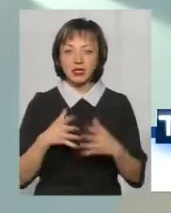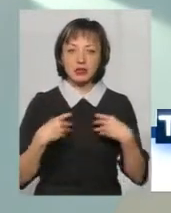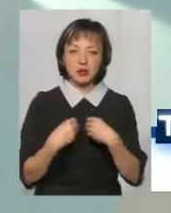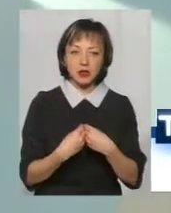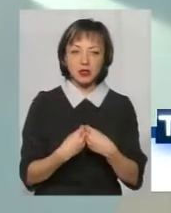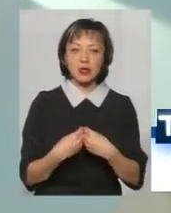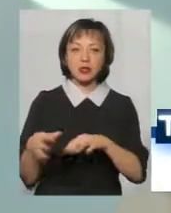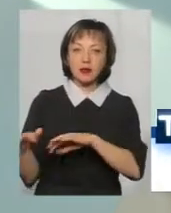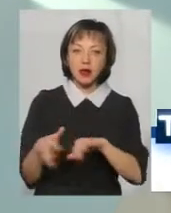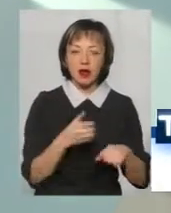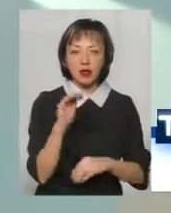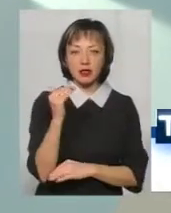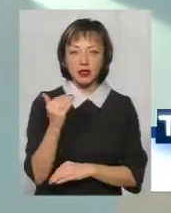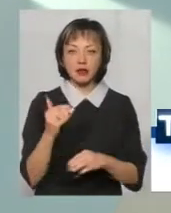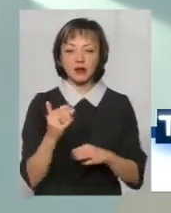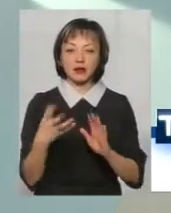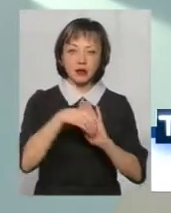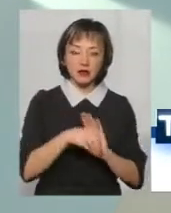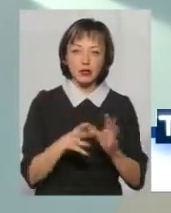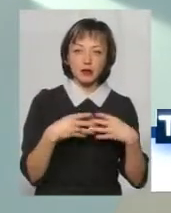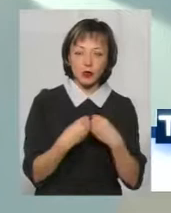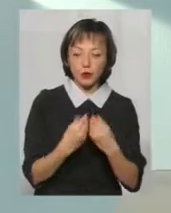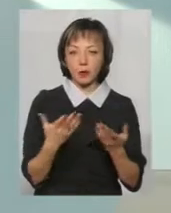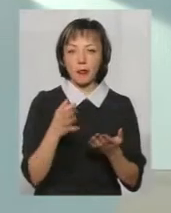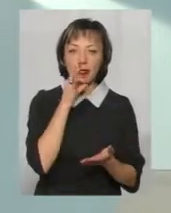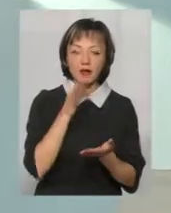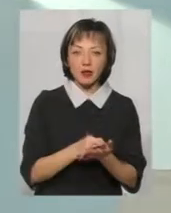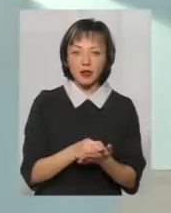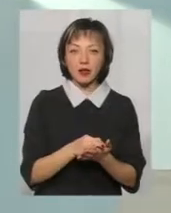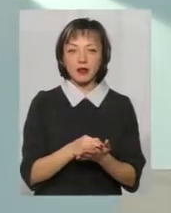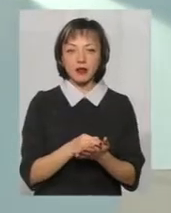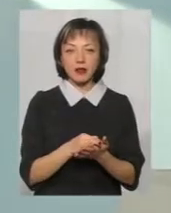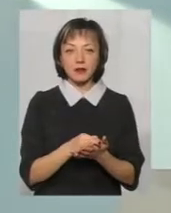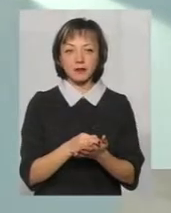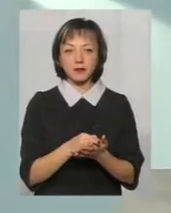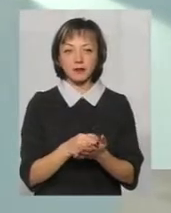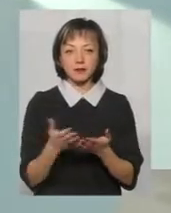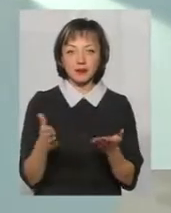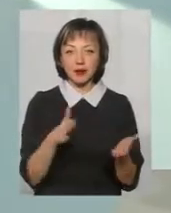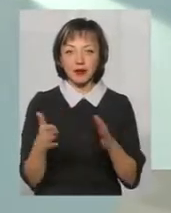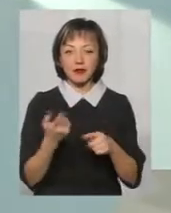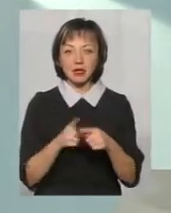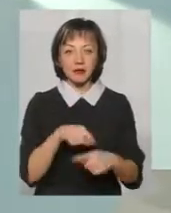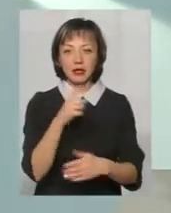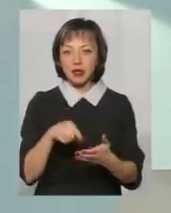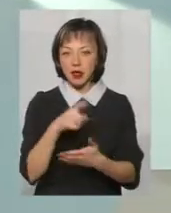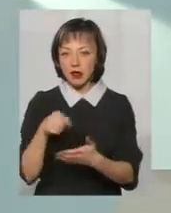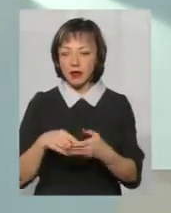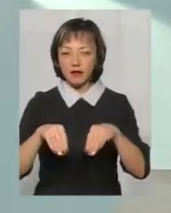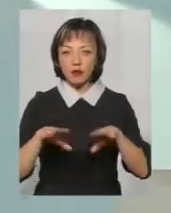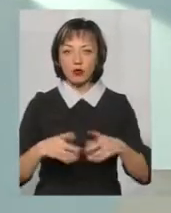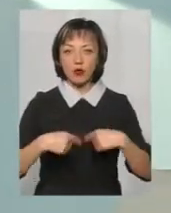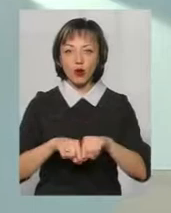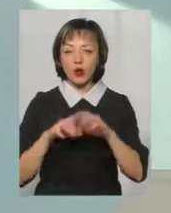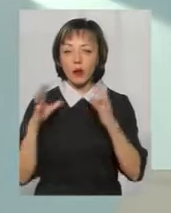забирання дитини в сім'ю, відповідальності, вилучення дитини з сім'ї, ну тобто в цих тих питаннях, які вирішує орган опіки